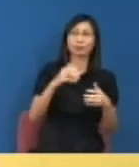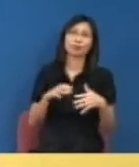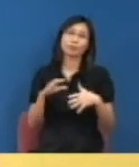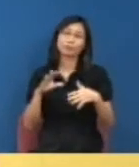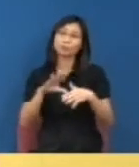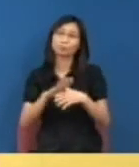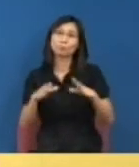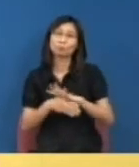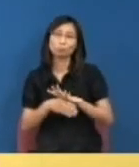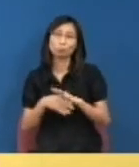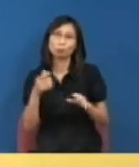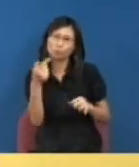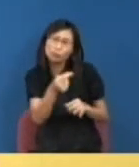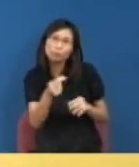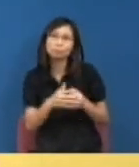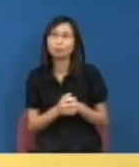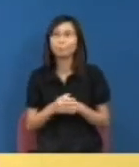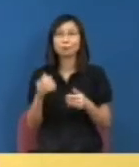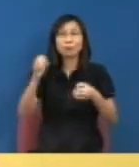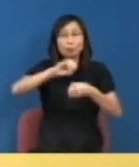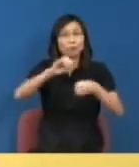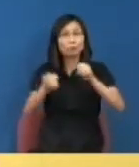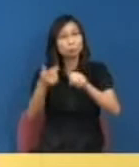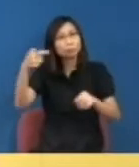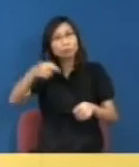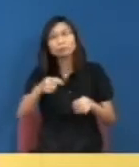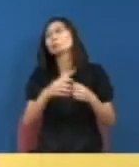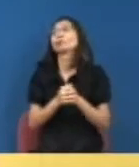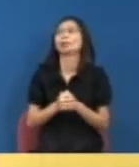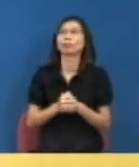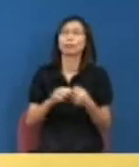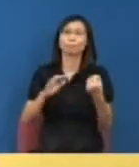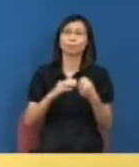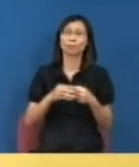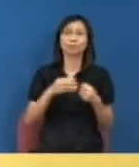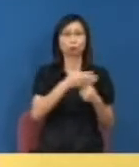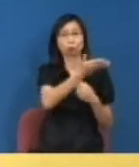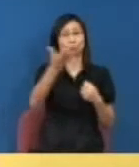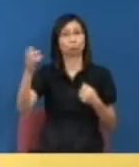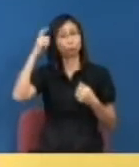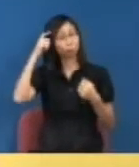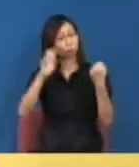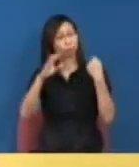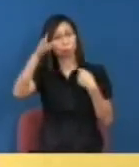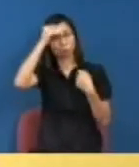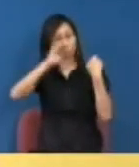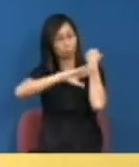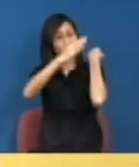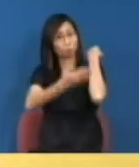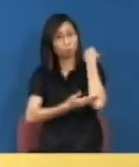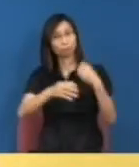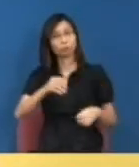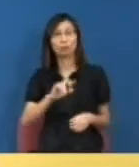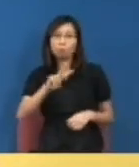者游少蓋以法科為降陸之中南捷徑即大家都想讀法學接著就再去造官